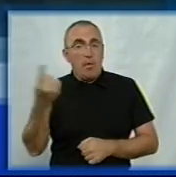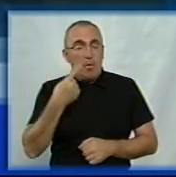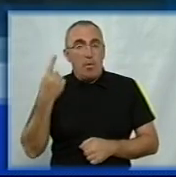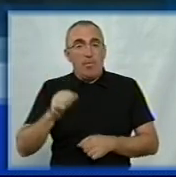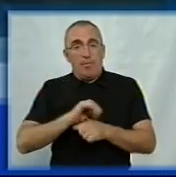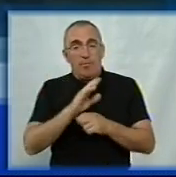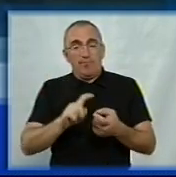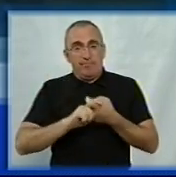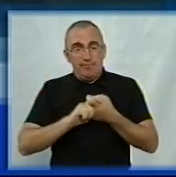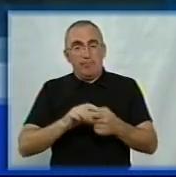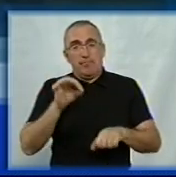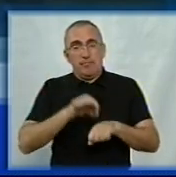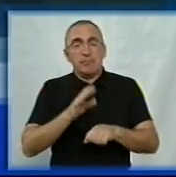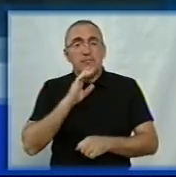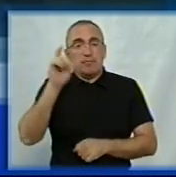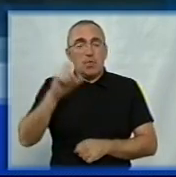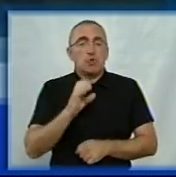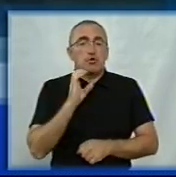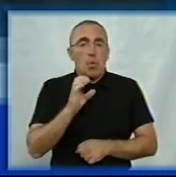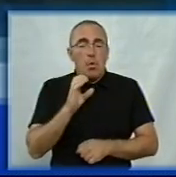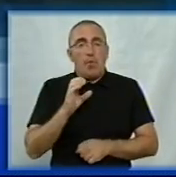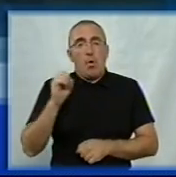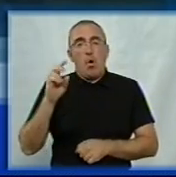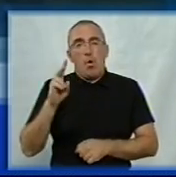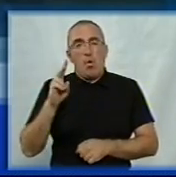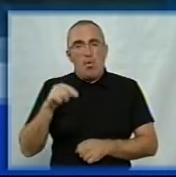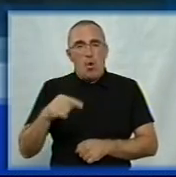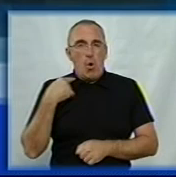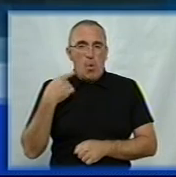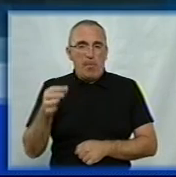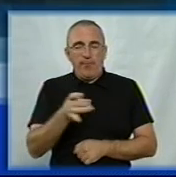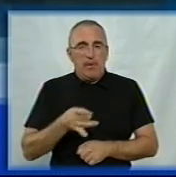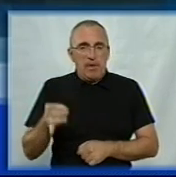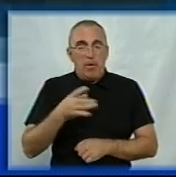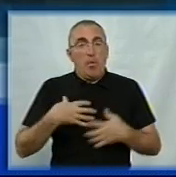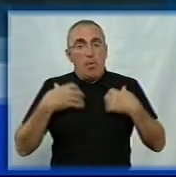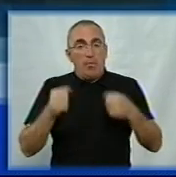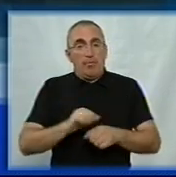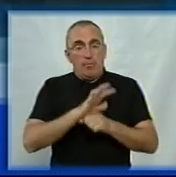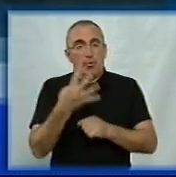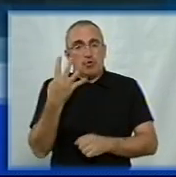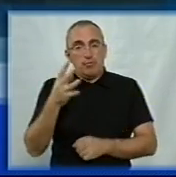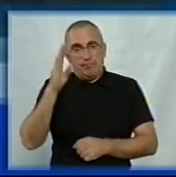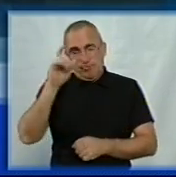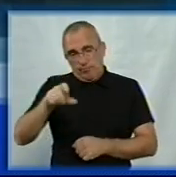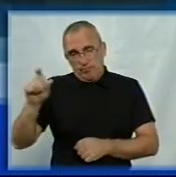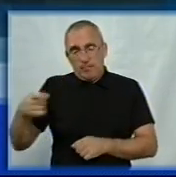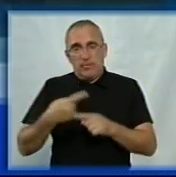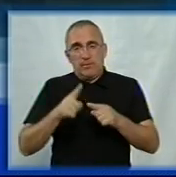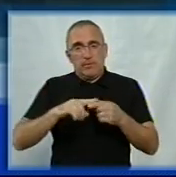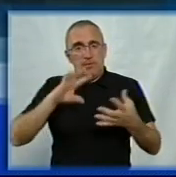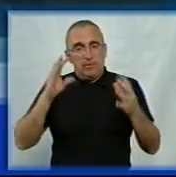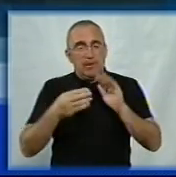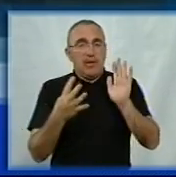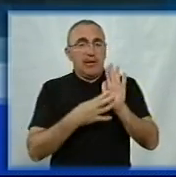на COVID-19 захворіла жінка з Соколівки Кропивницького району. Одужали від коронавірусу четверо кропивничан. Це дані на дев